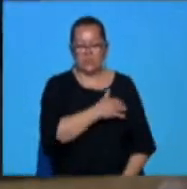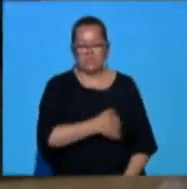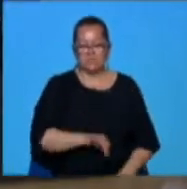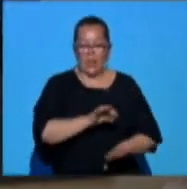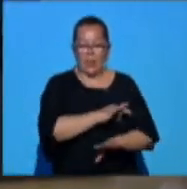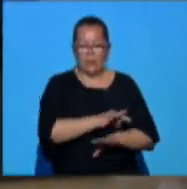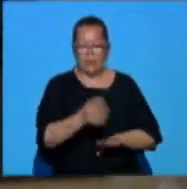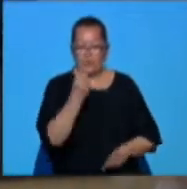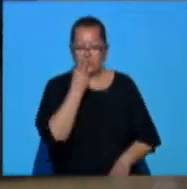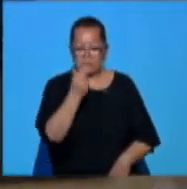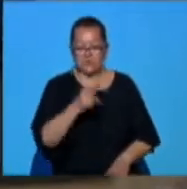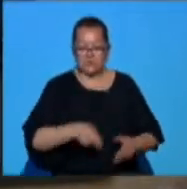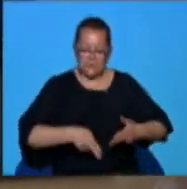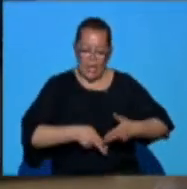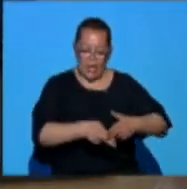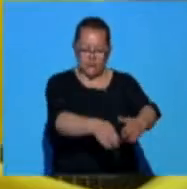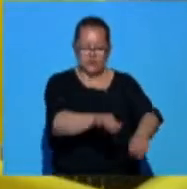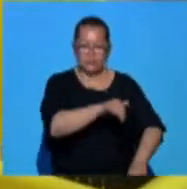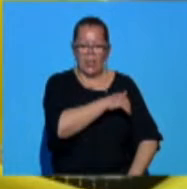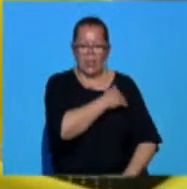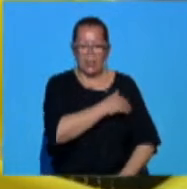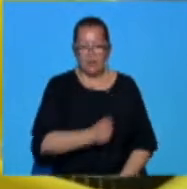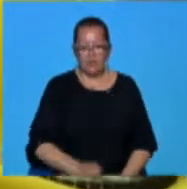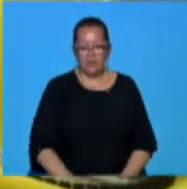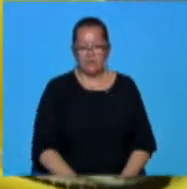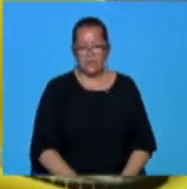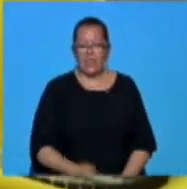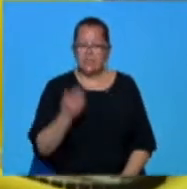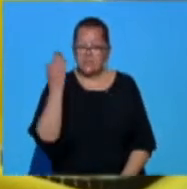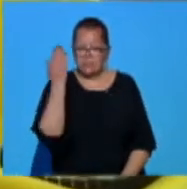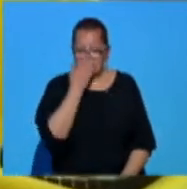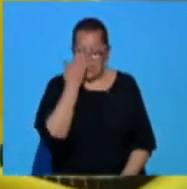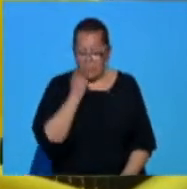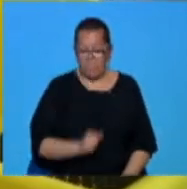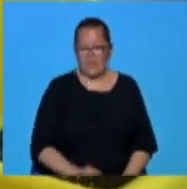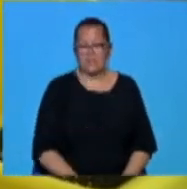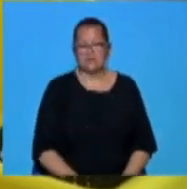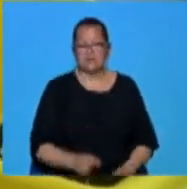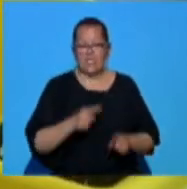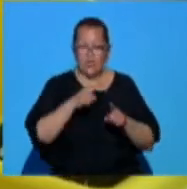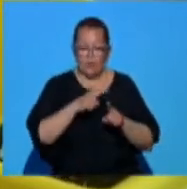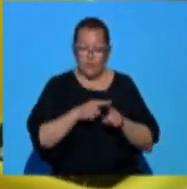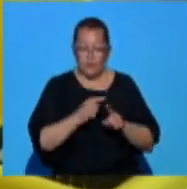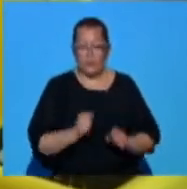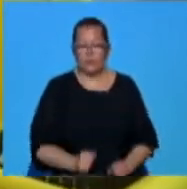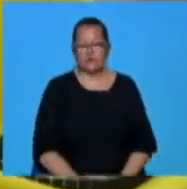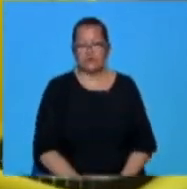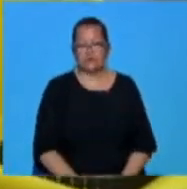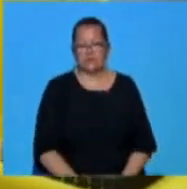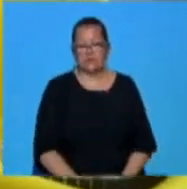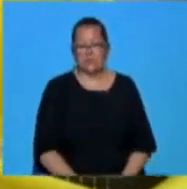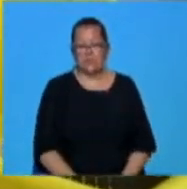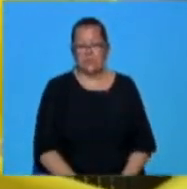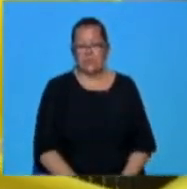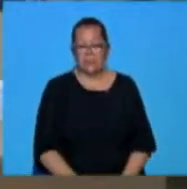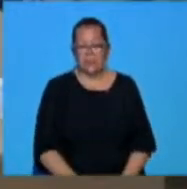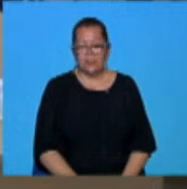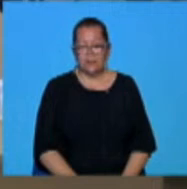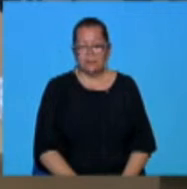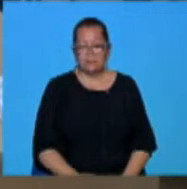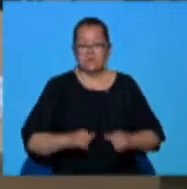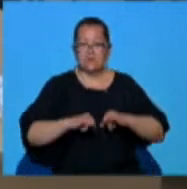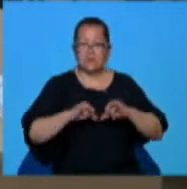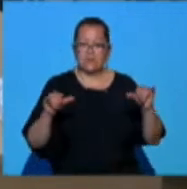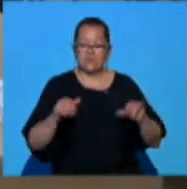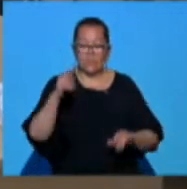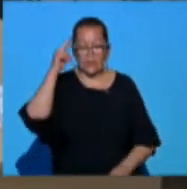Proiectul urmărește să încurajeze elevii nu doar să-și însușească anumite concepte de știință, tehnologie, matematică, programare, dar și să